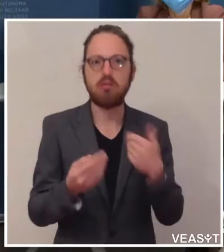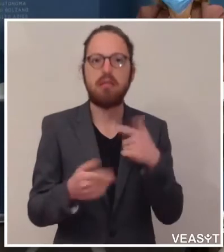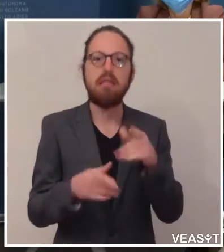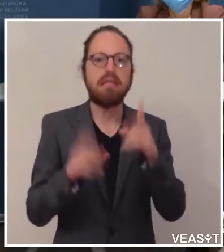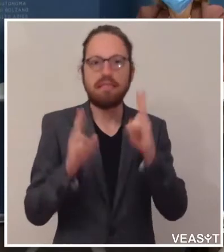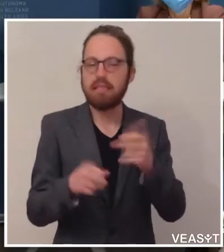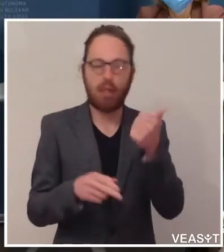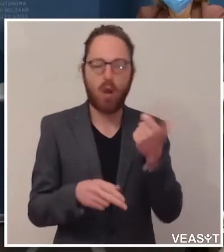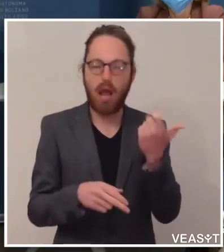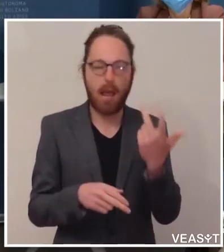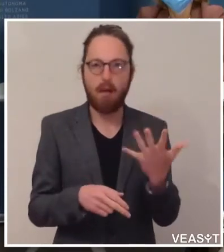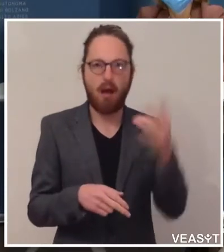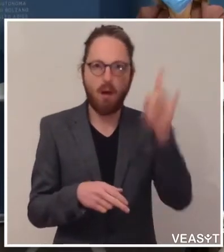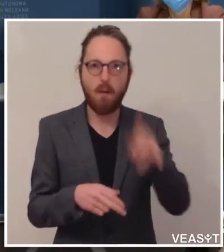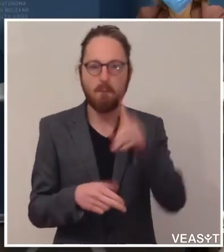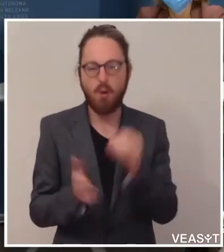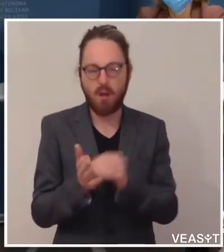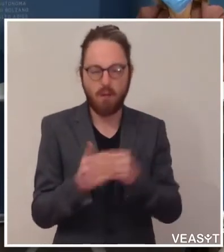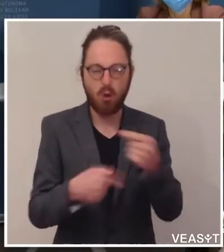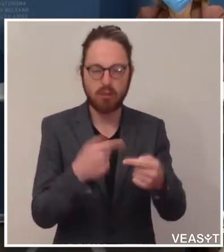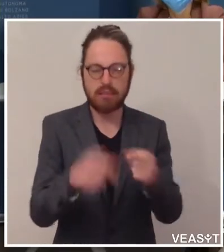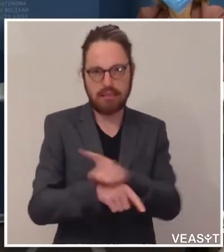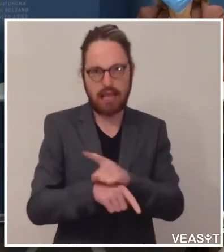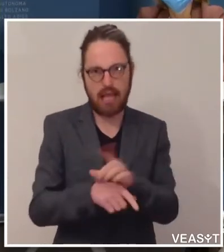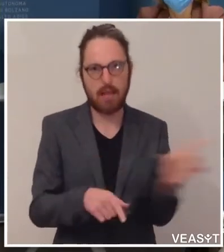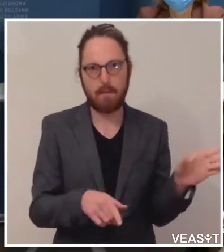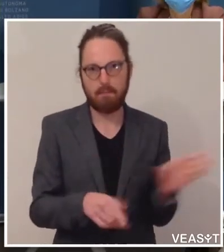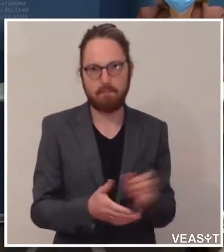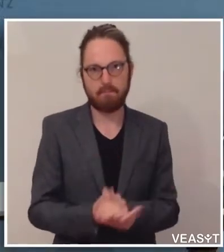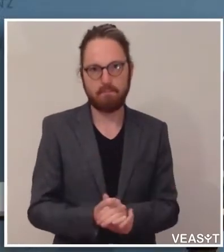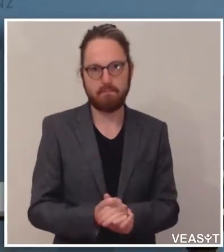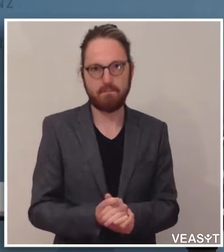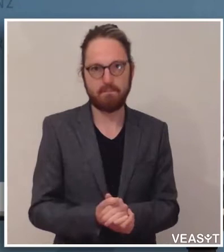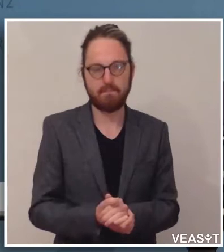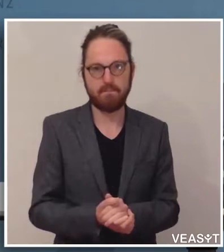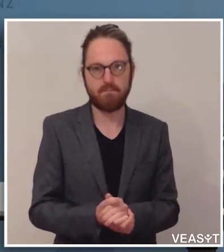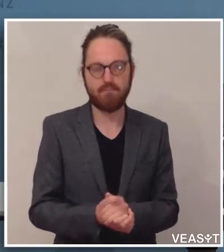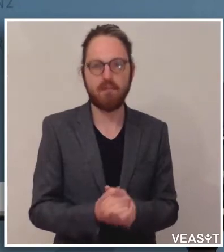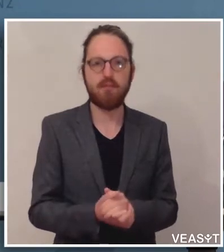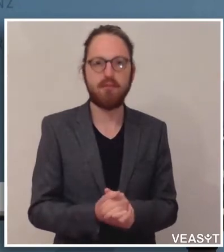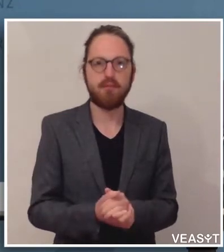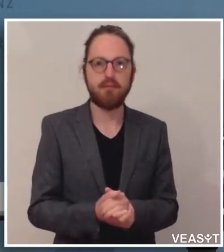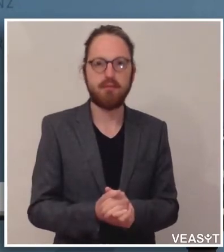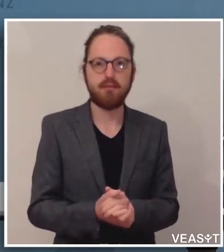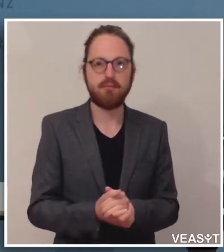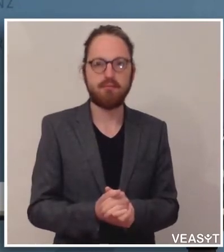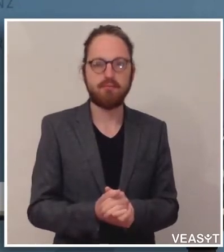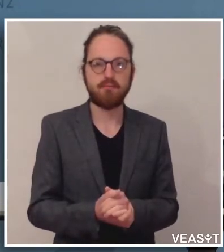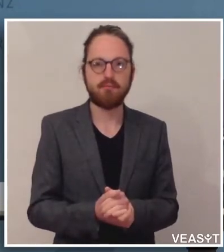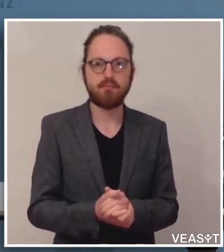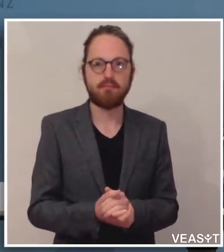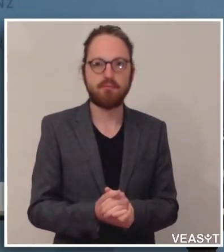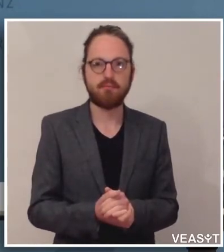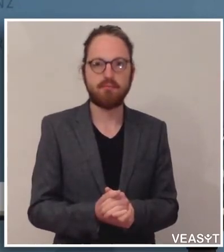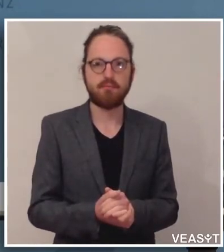das wieder Schritt für Schritt abgebaut werden kann. Wir haben also eine grundsätzlich